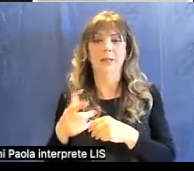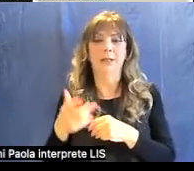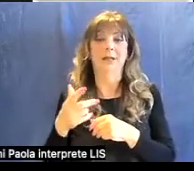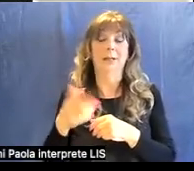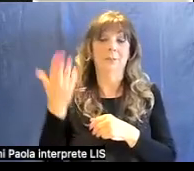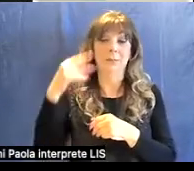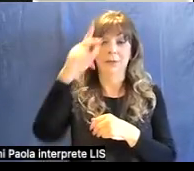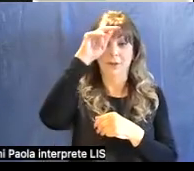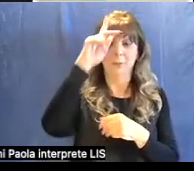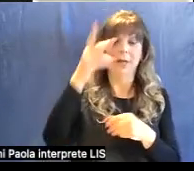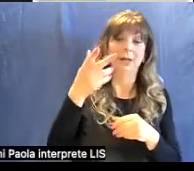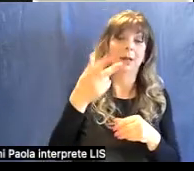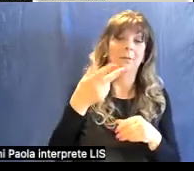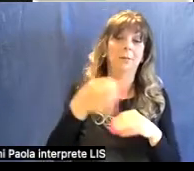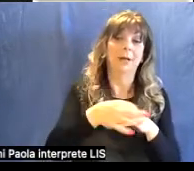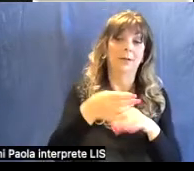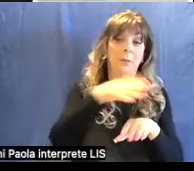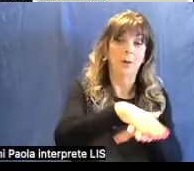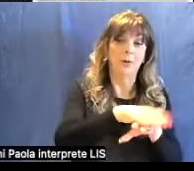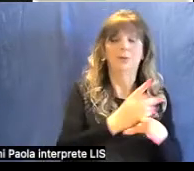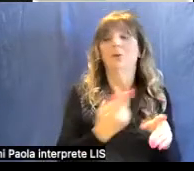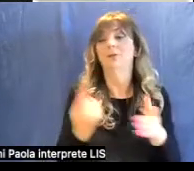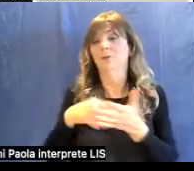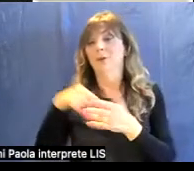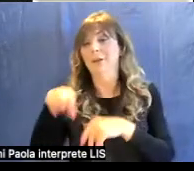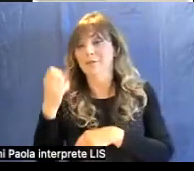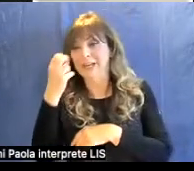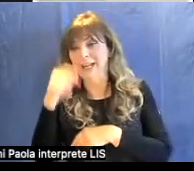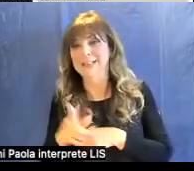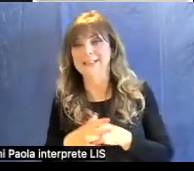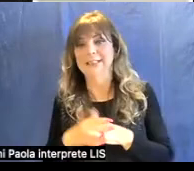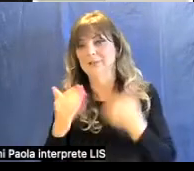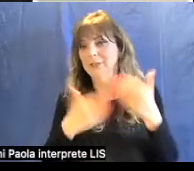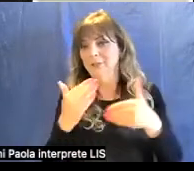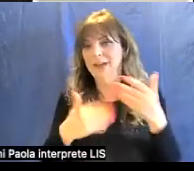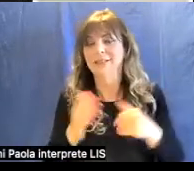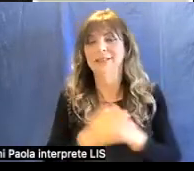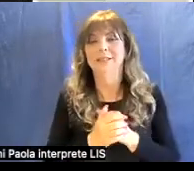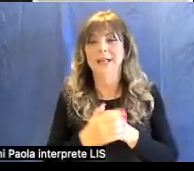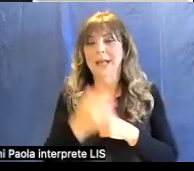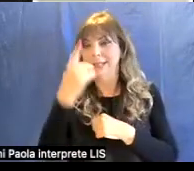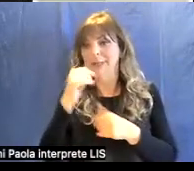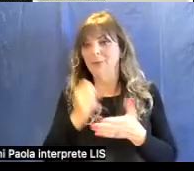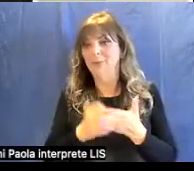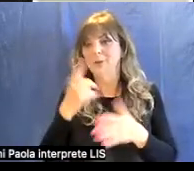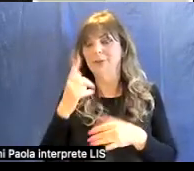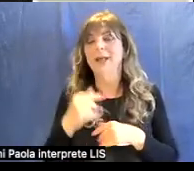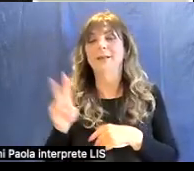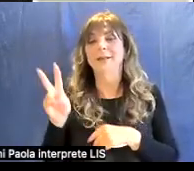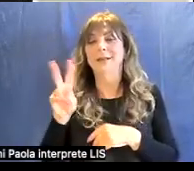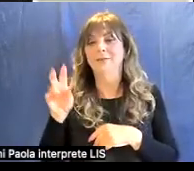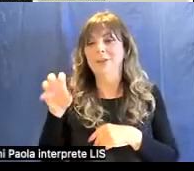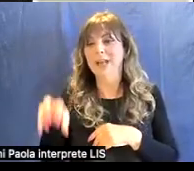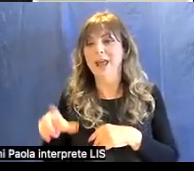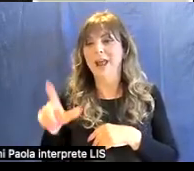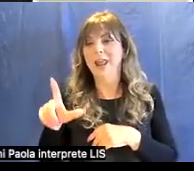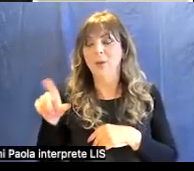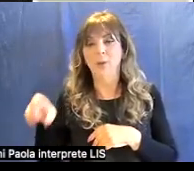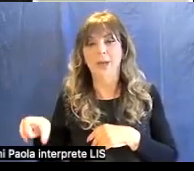Vado avanti. Ecco, un aspetto importante di Villa La Quiete è che dal